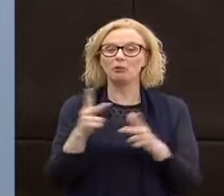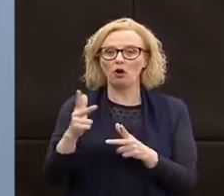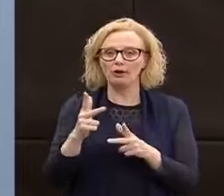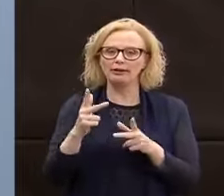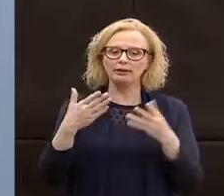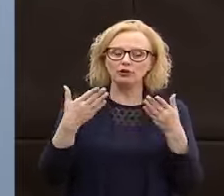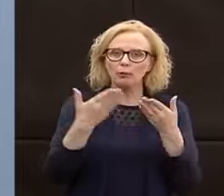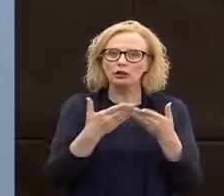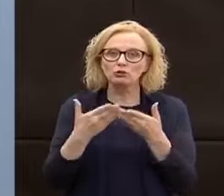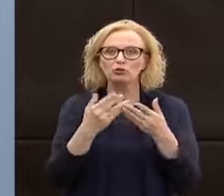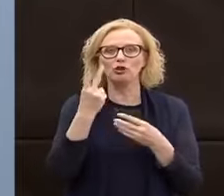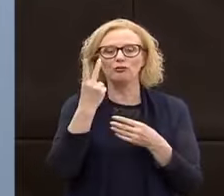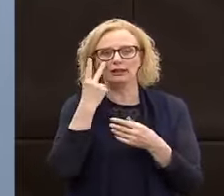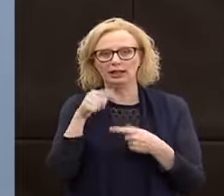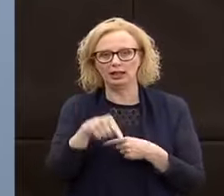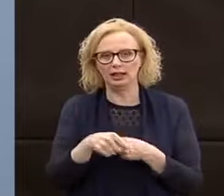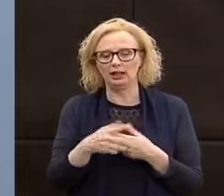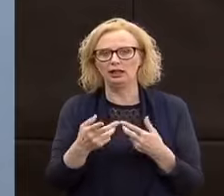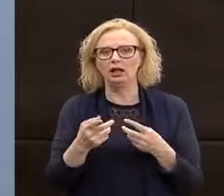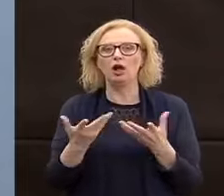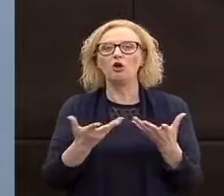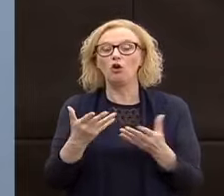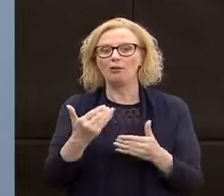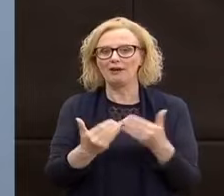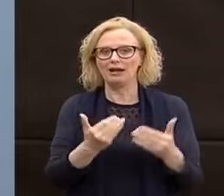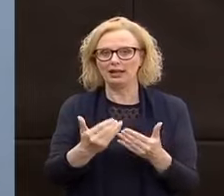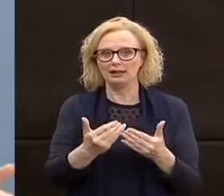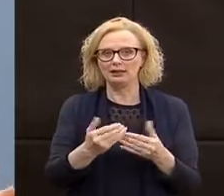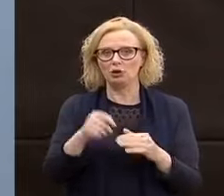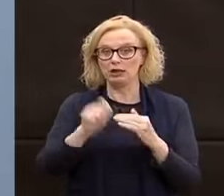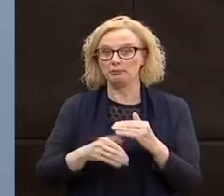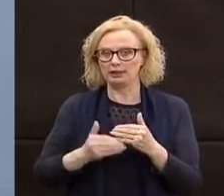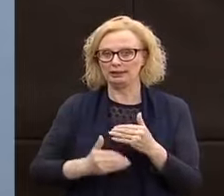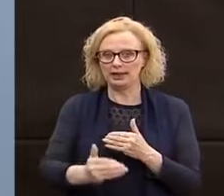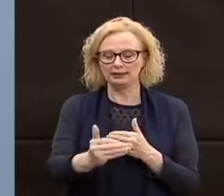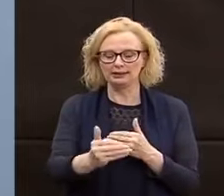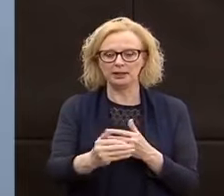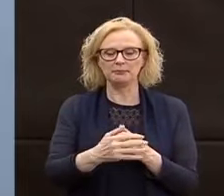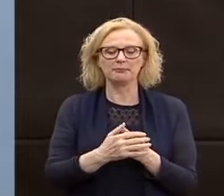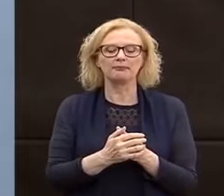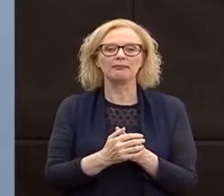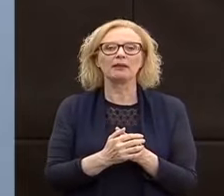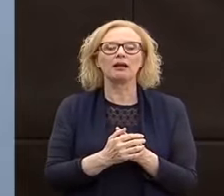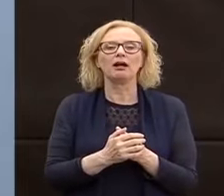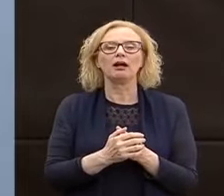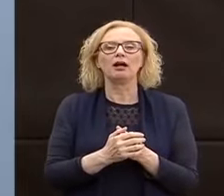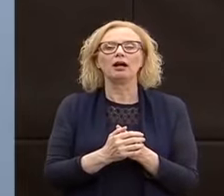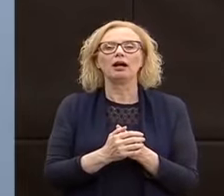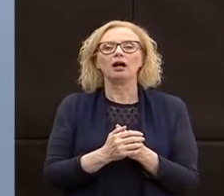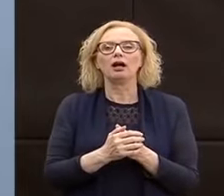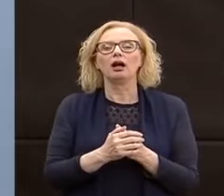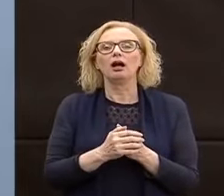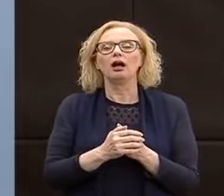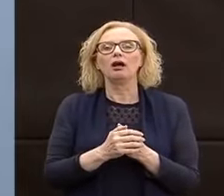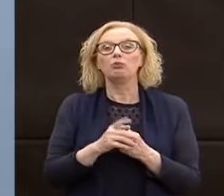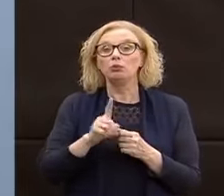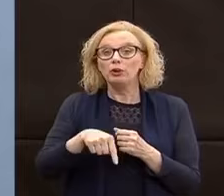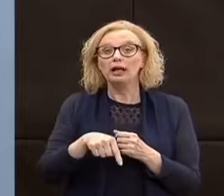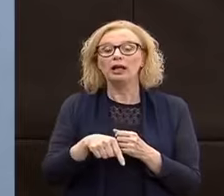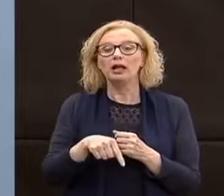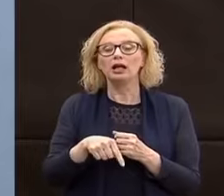un tema centrale anche nella ripartenza, così come lo saranno sicuramente anche